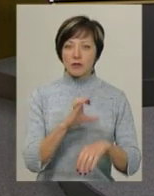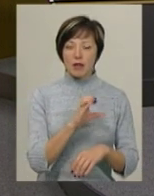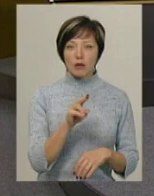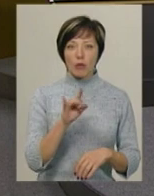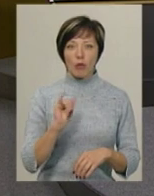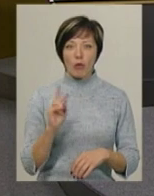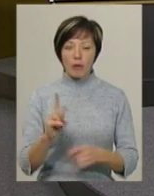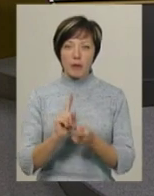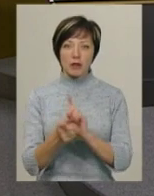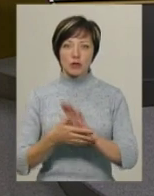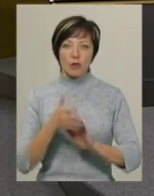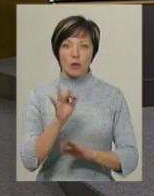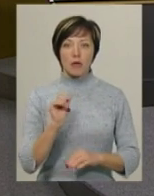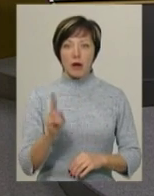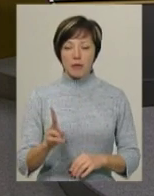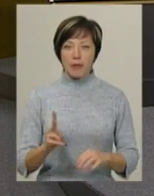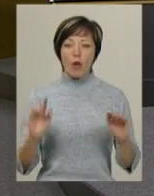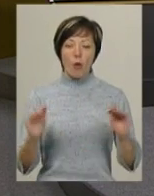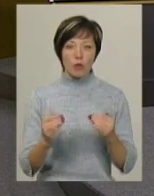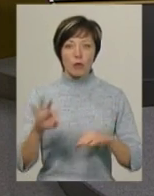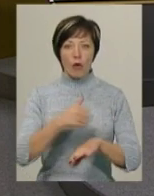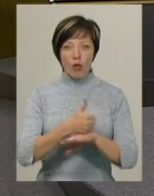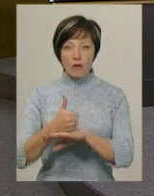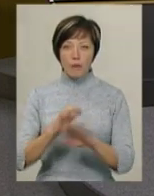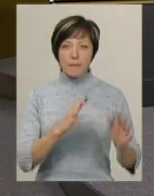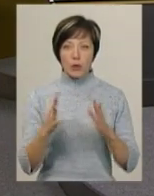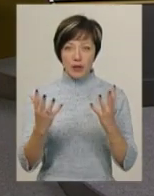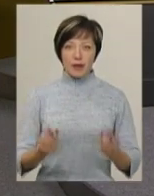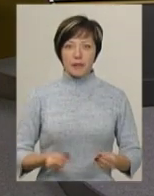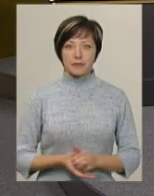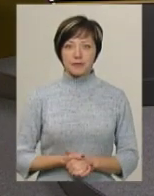Світлана Поробок, диктор жестової мови Ольга Рибак. Коротко про головні події дня.